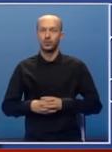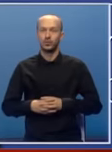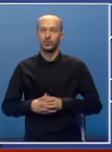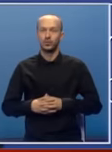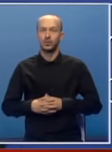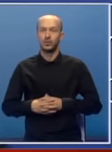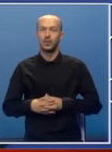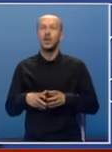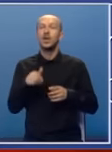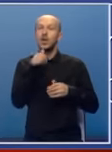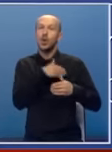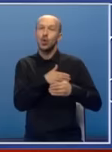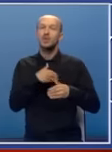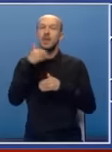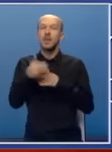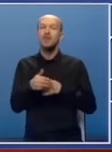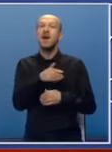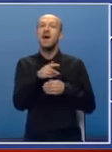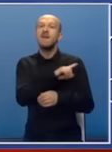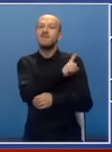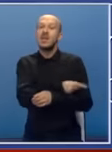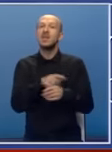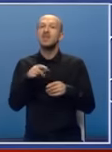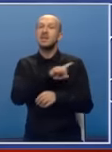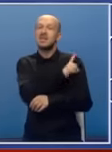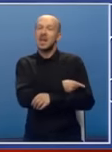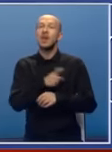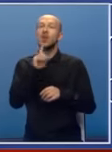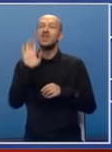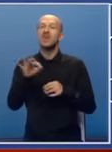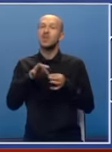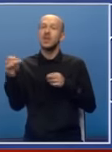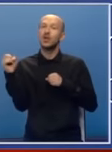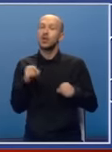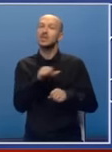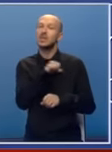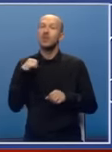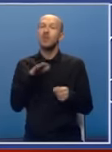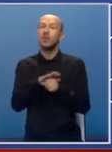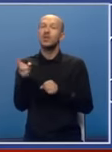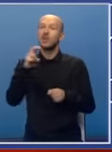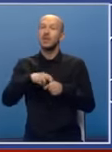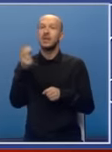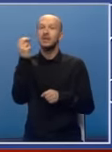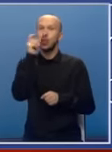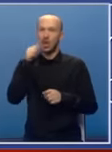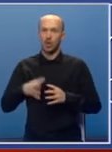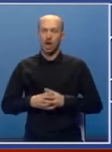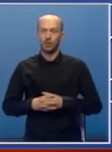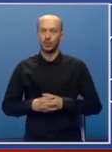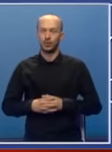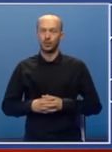i u odnose prema tako velikim silama koje takve mere donose isključivo protiv pripadnika Srpskog naroda.